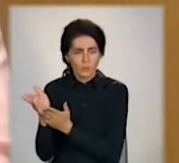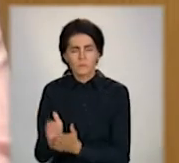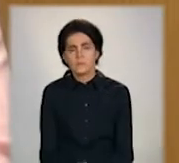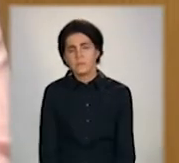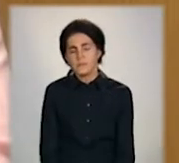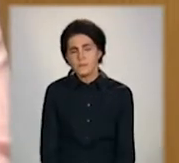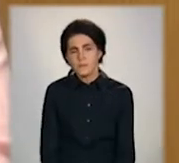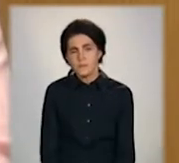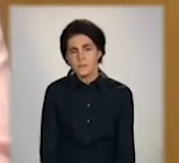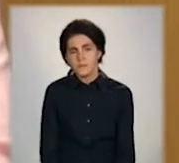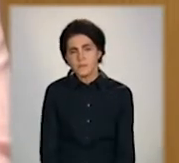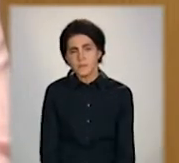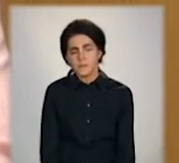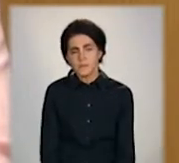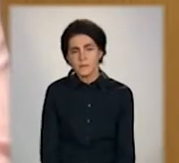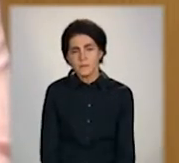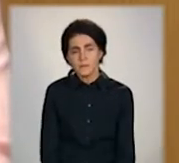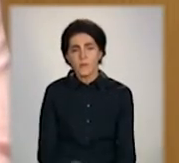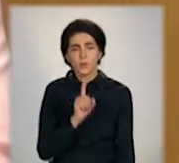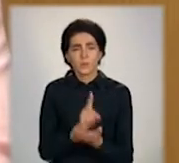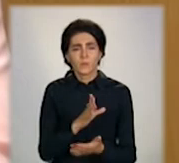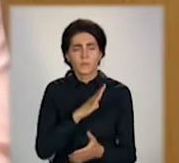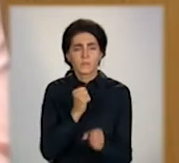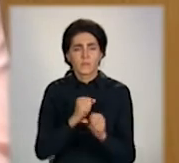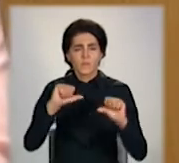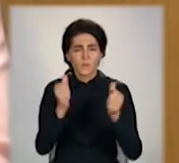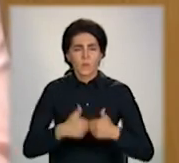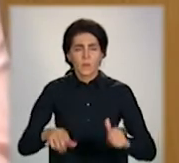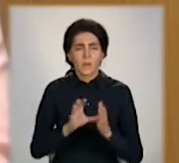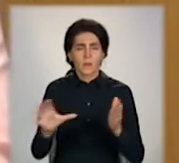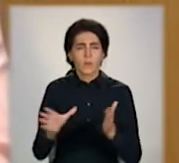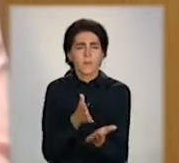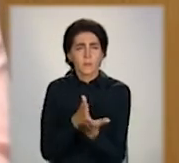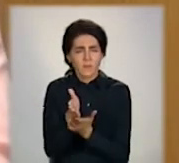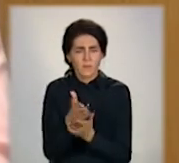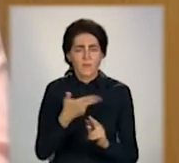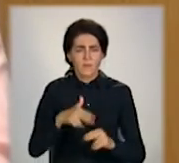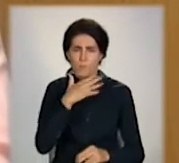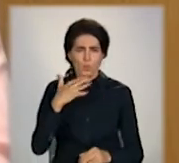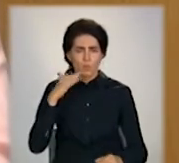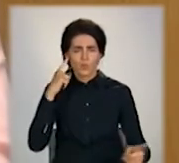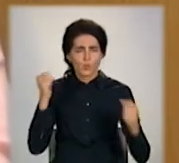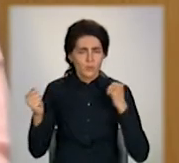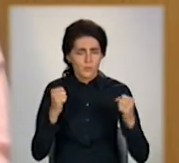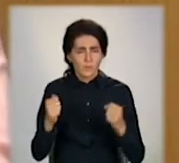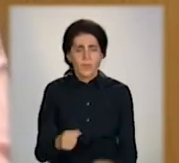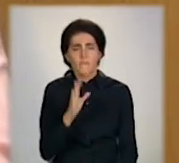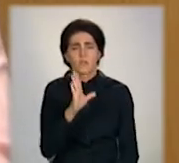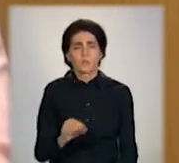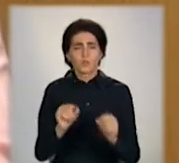формуватися електронне направлення. В школах